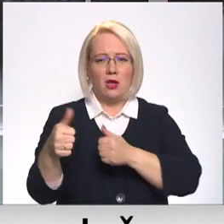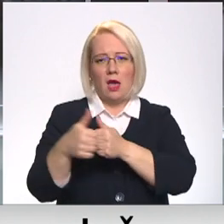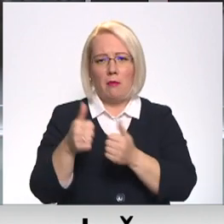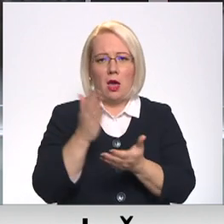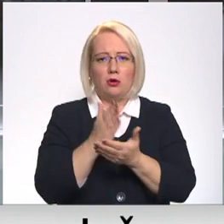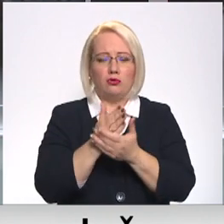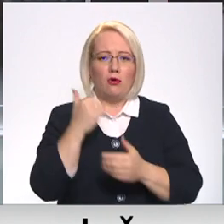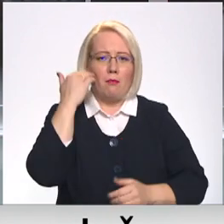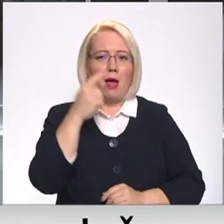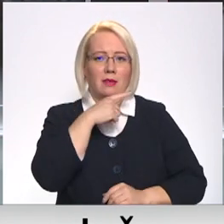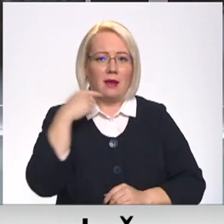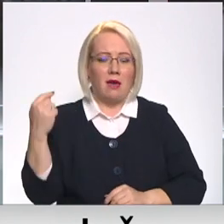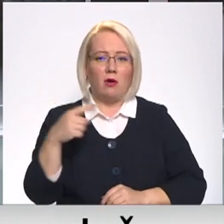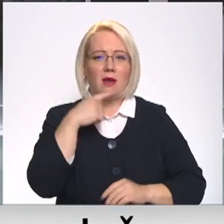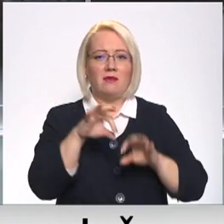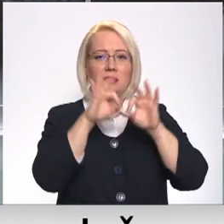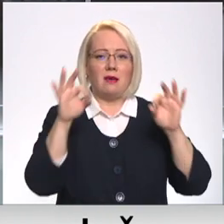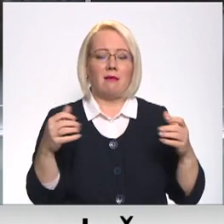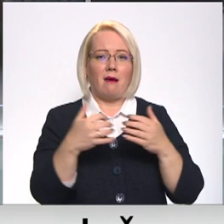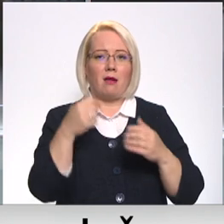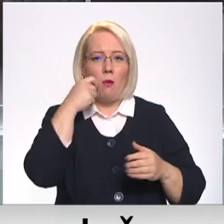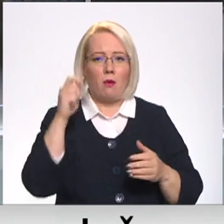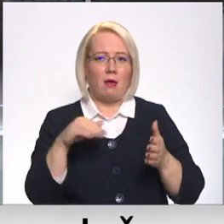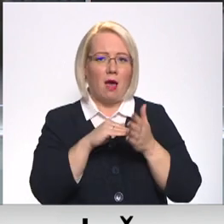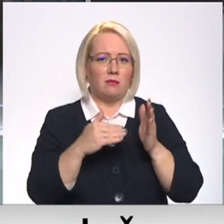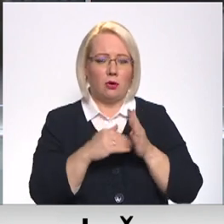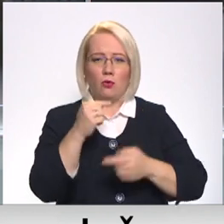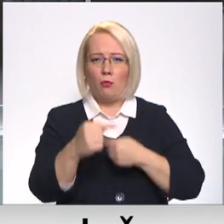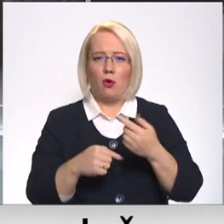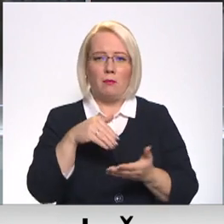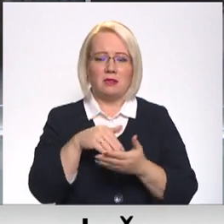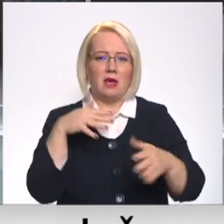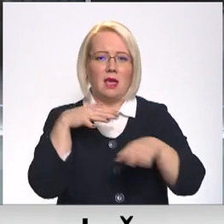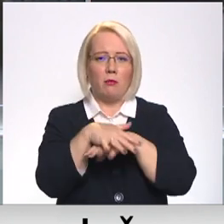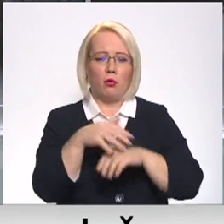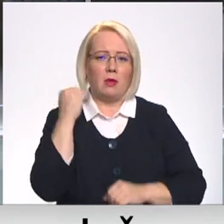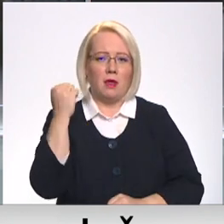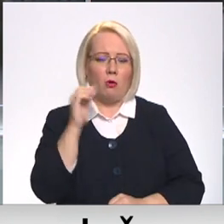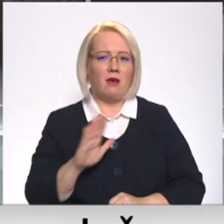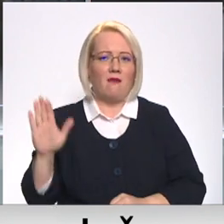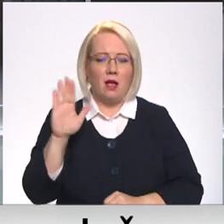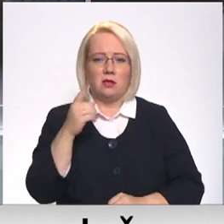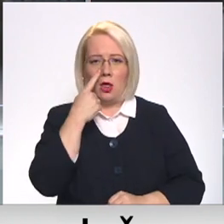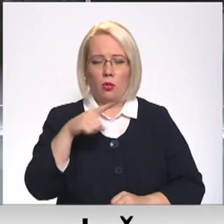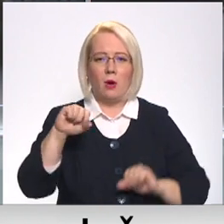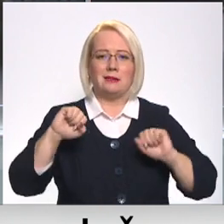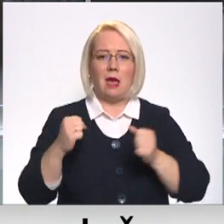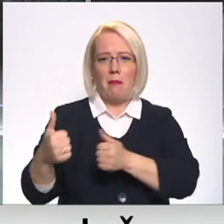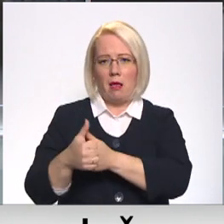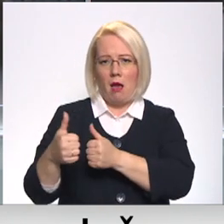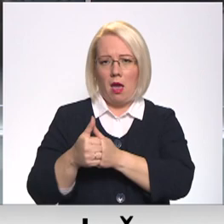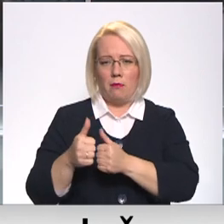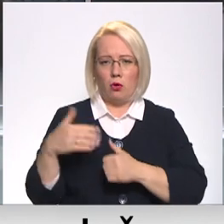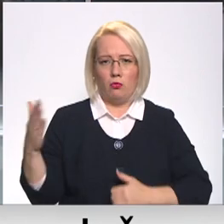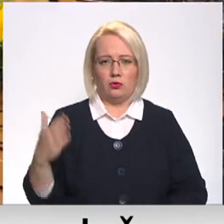esošo Baltkrieviju. Krievijas sāktā kara Ukraiņa apstākļos joprojām pastāv iebrakuma draudu valstī arī no tās ziemeļu kaimiņu puses.